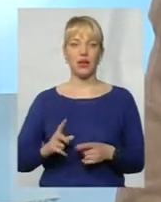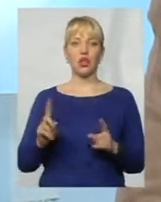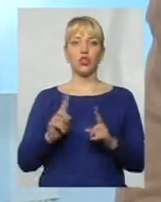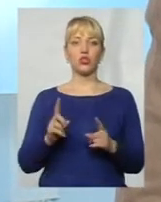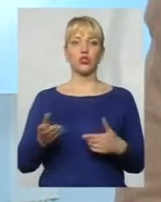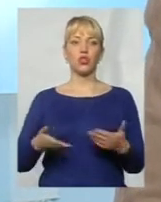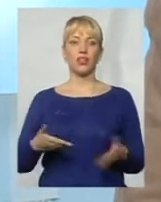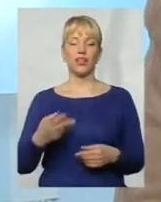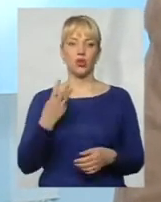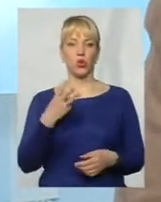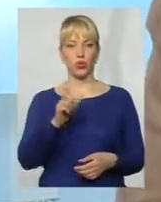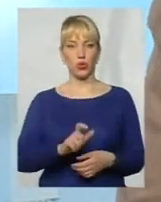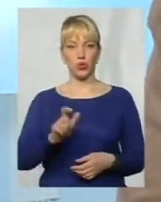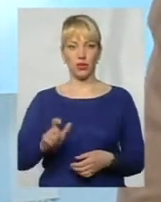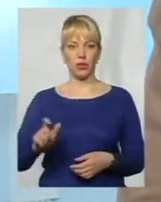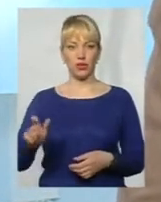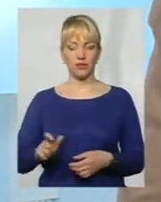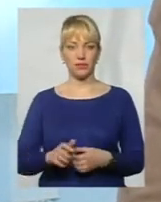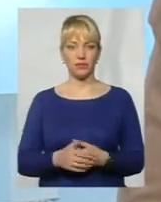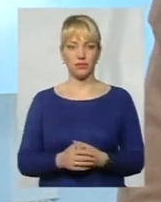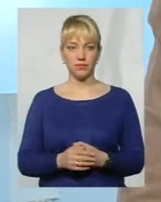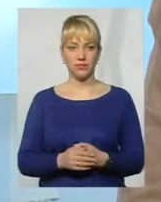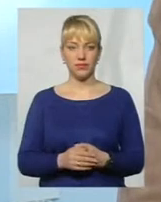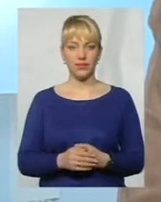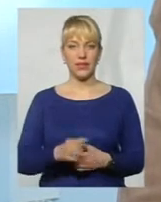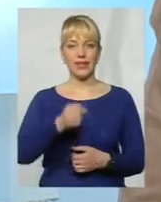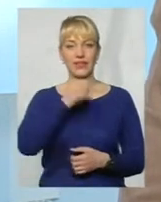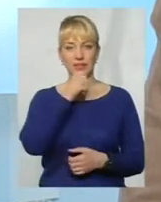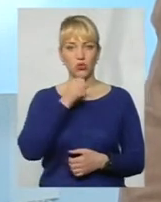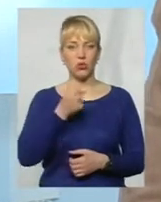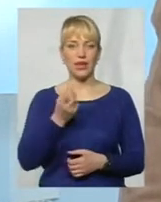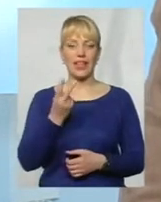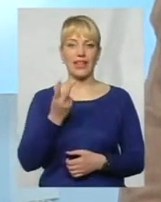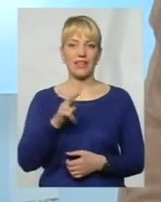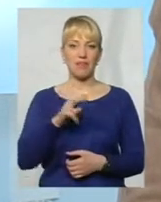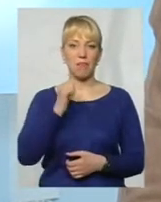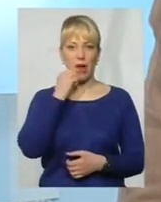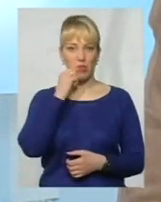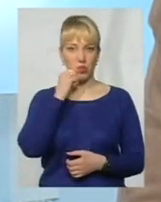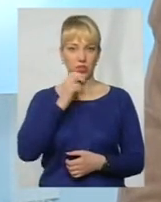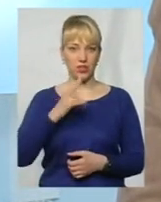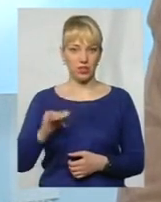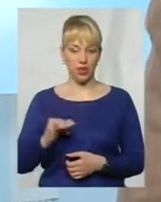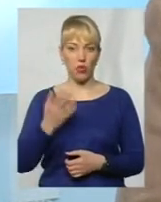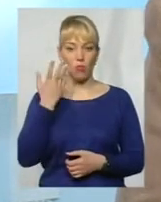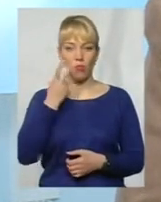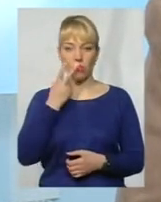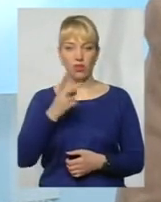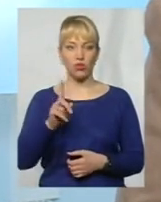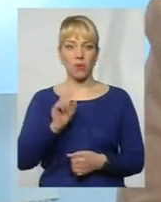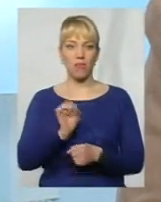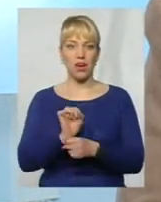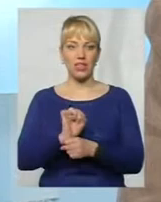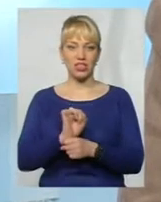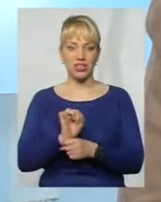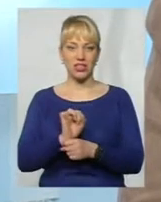йде троє людей. В них був дедушка і дві бабушки. І коли ми побачили, що машина зупинилася, вони почали тікати,